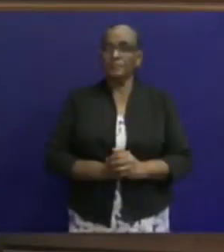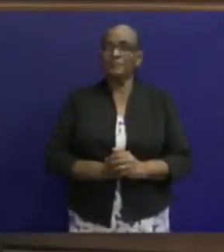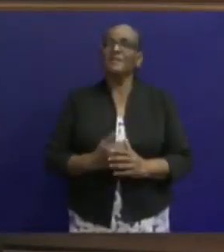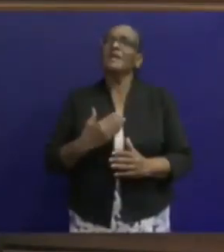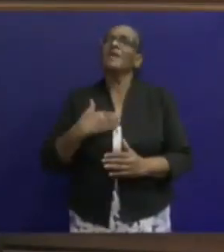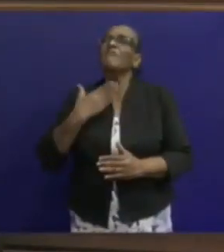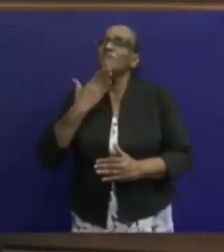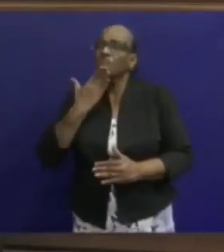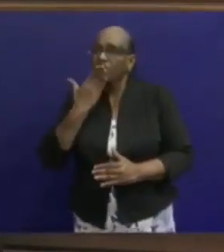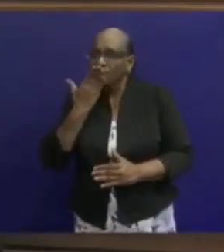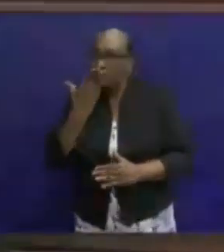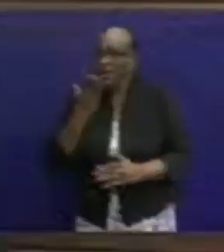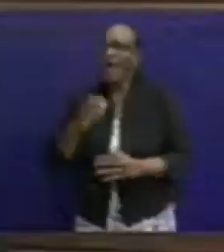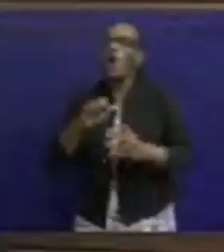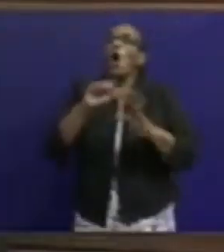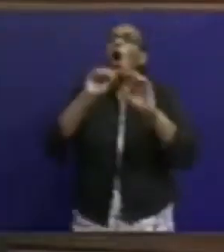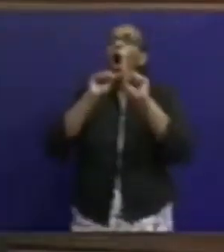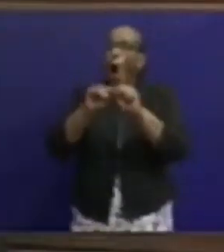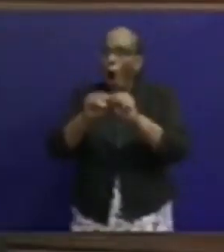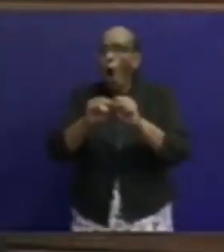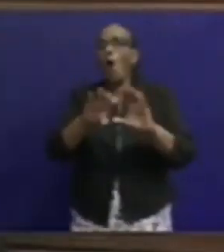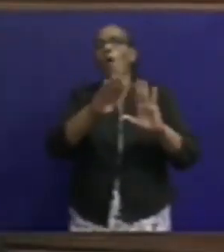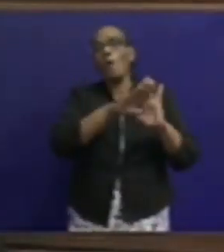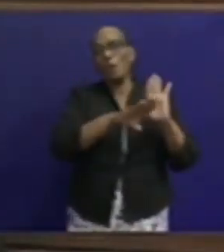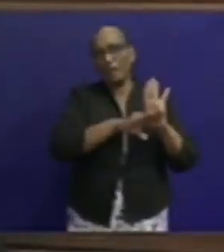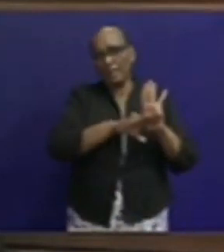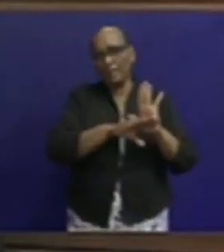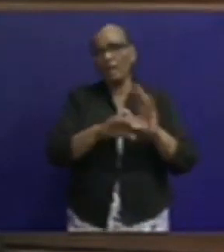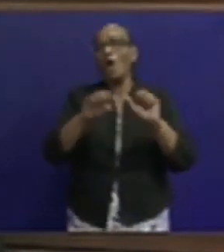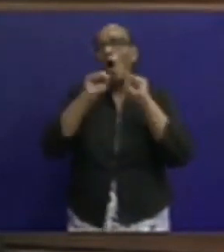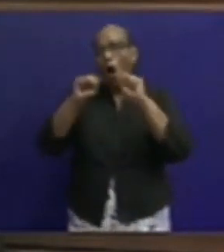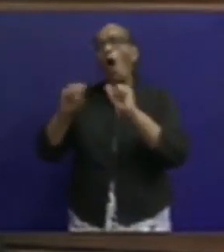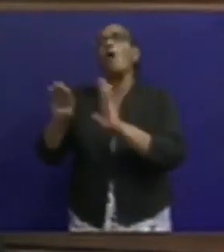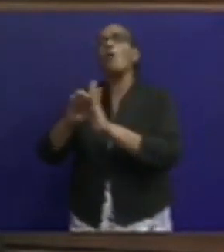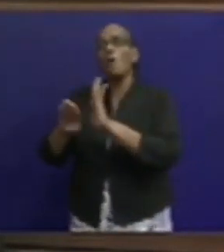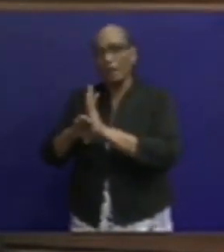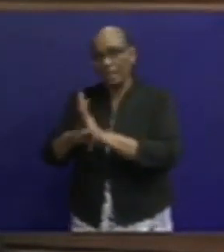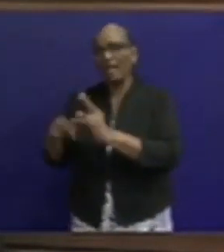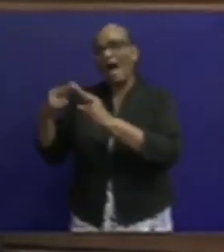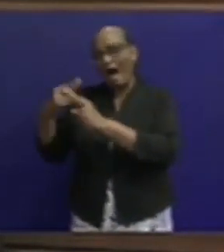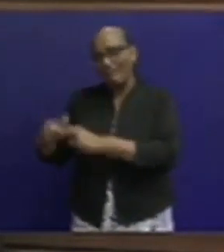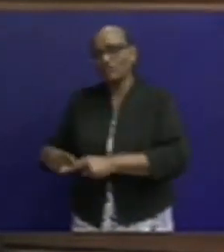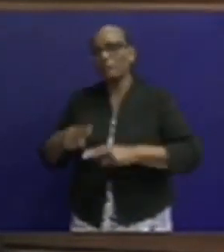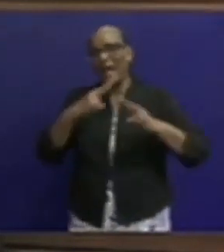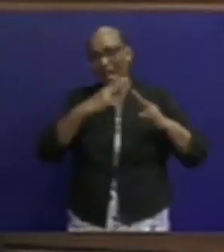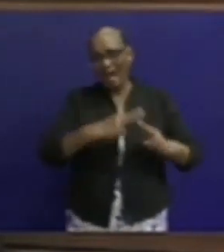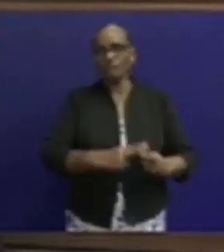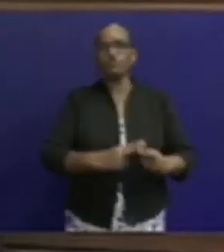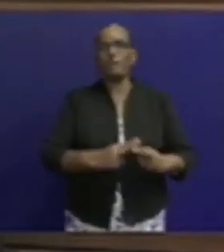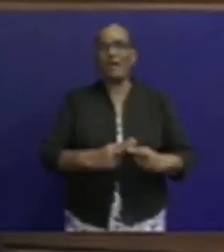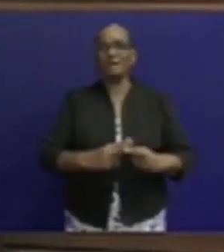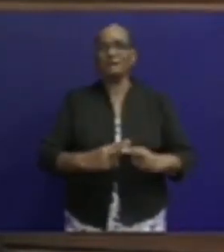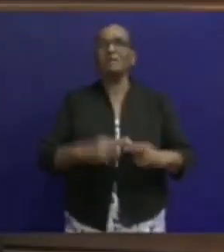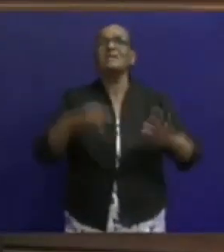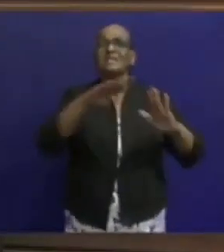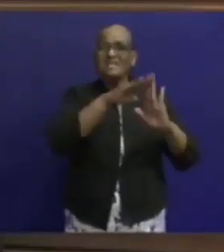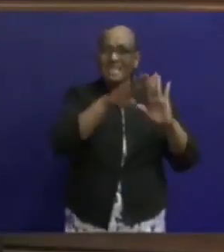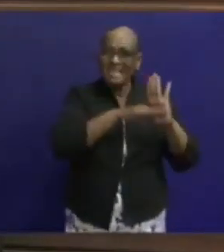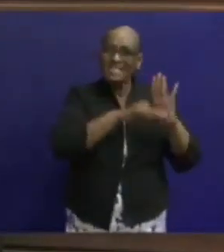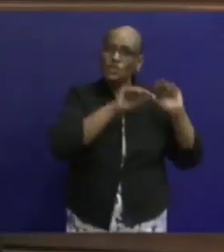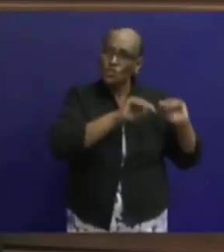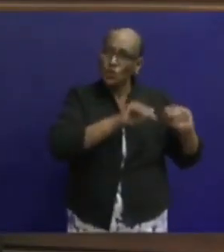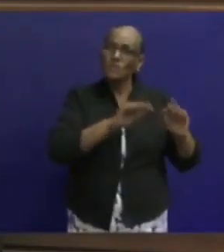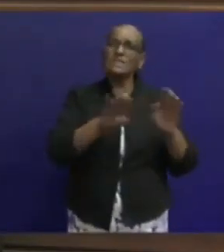Ik vraag dat u zich houdt aan datgene wat wij hebben afgesproken met u. De instructies zijn